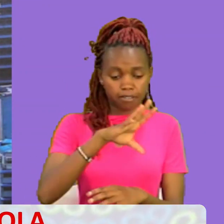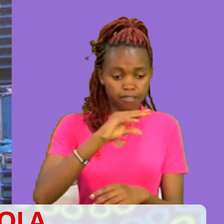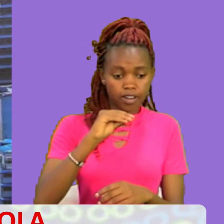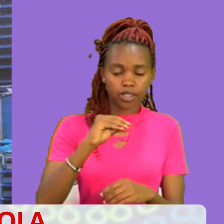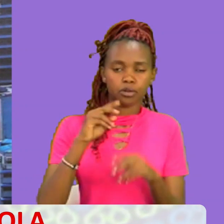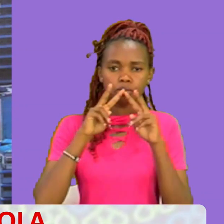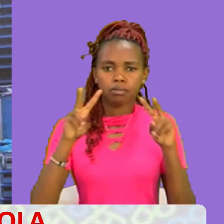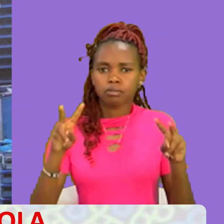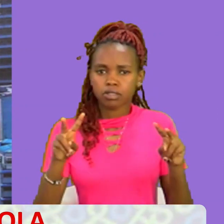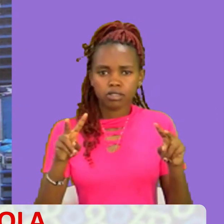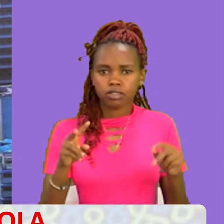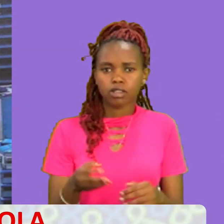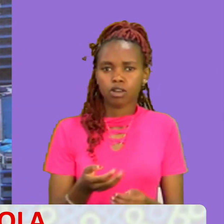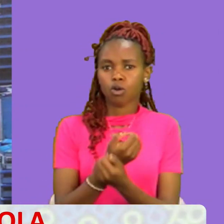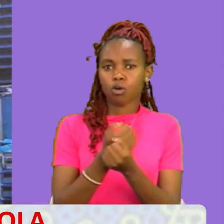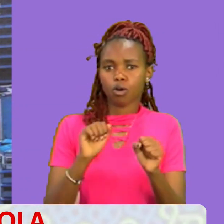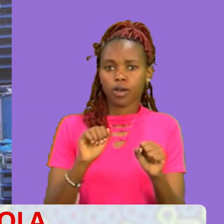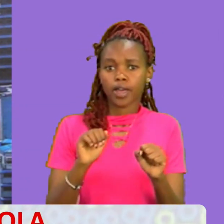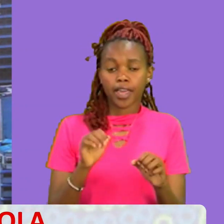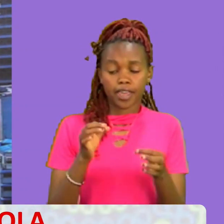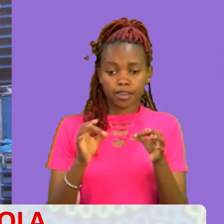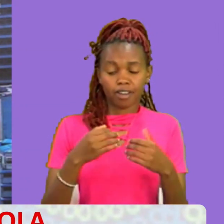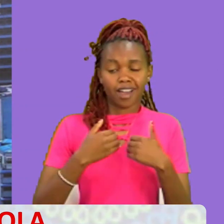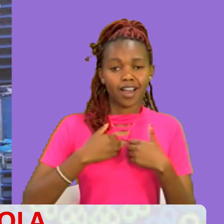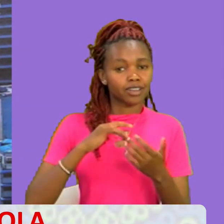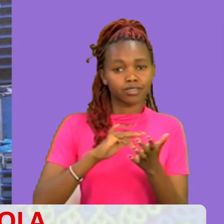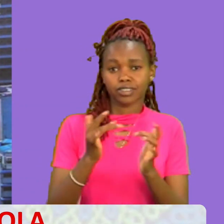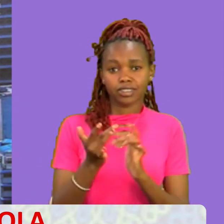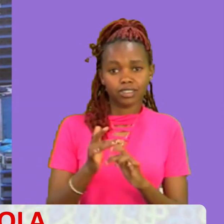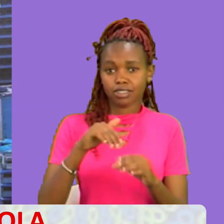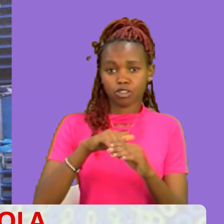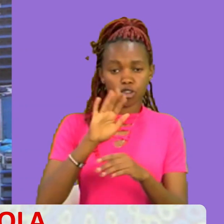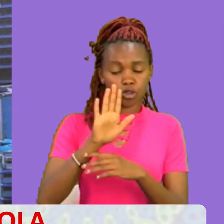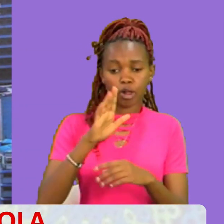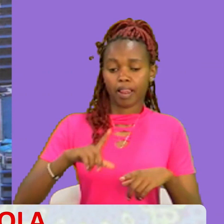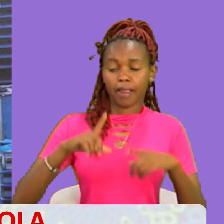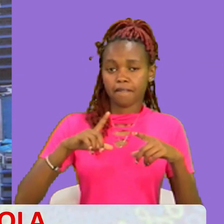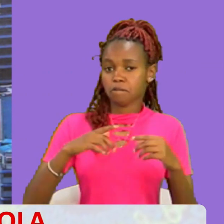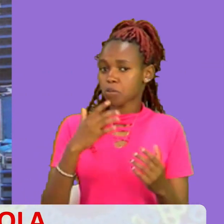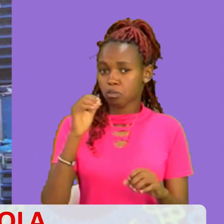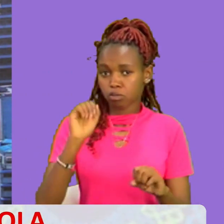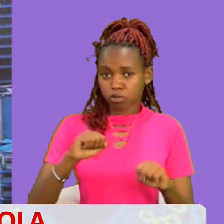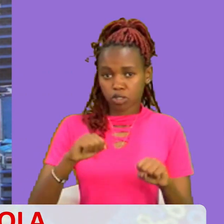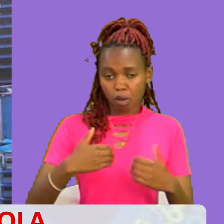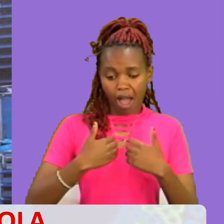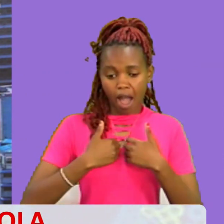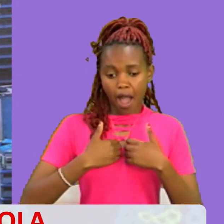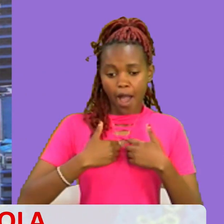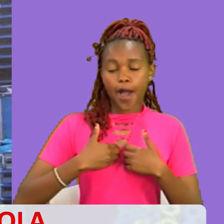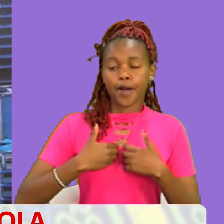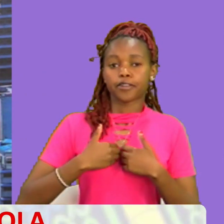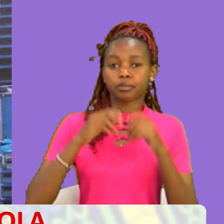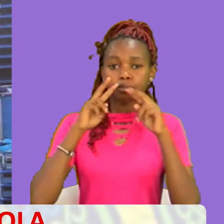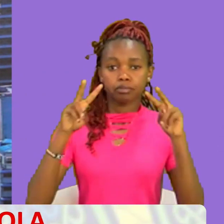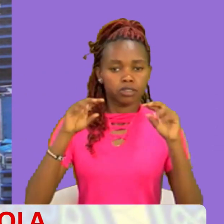So kama unamukosa kristo na na maisha yako Wewe ya kika utakuwa hauna amani Mana ukitaka amani ya ukweli Amani ya ukweli